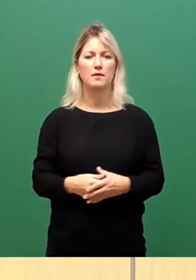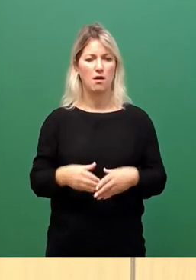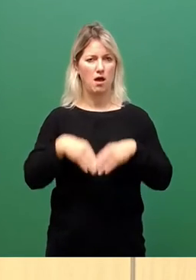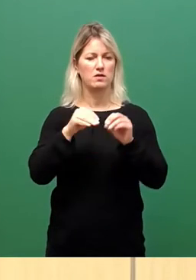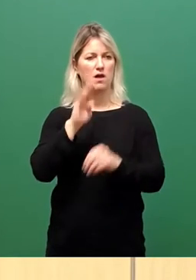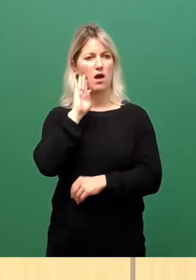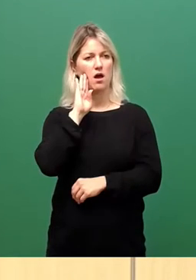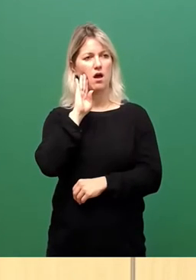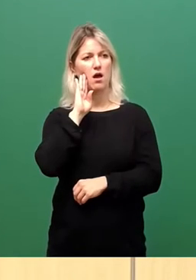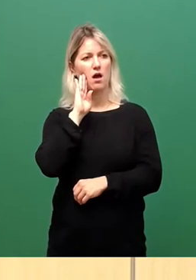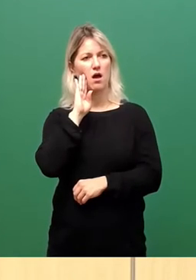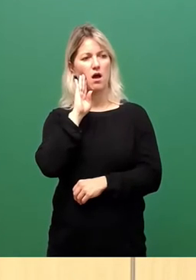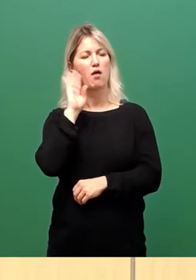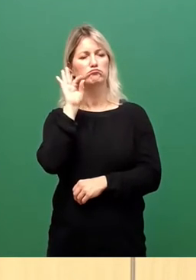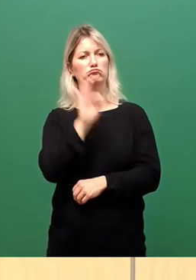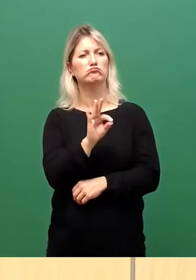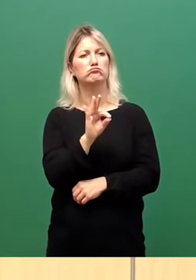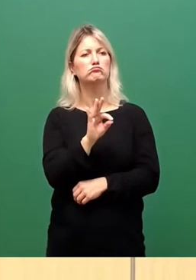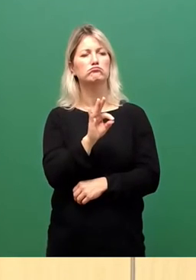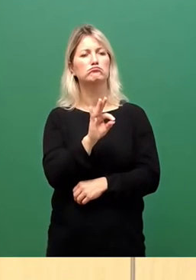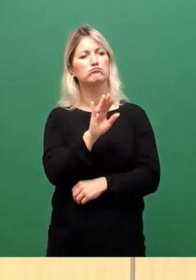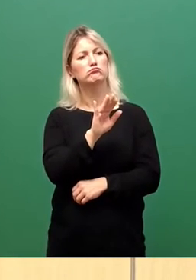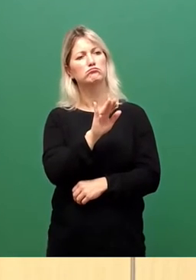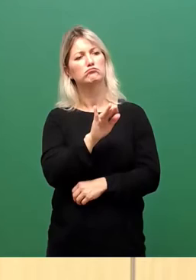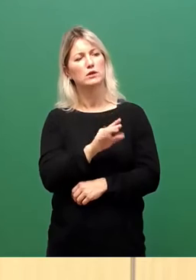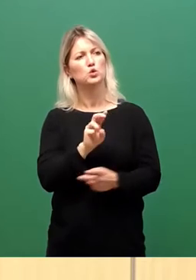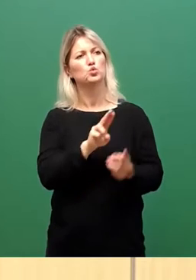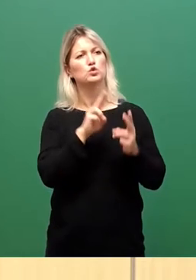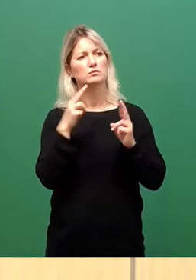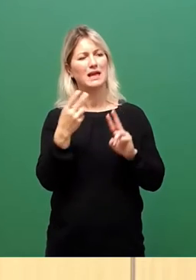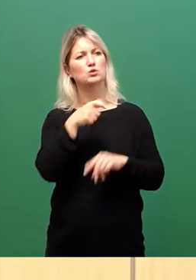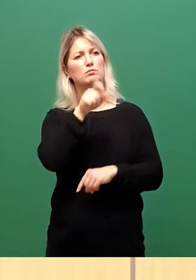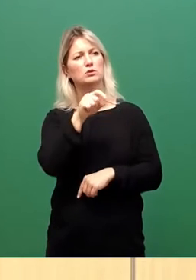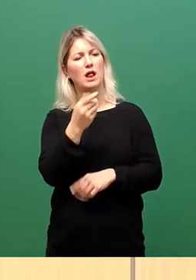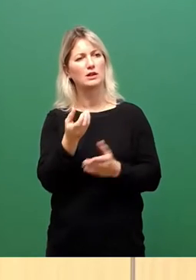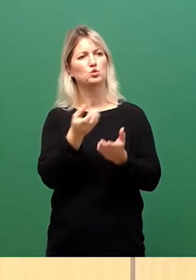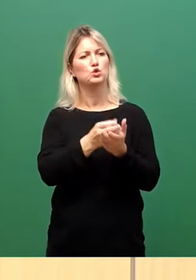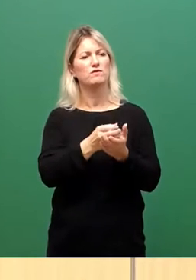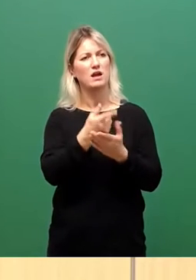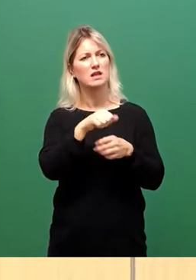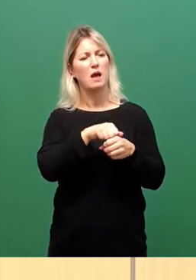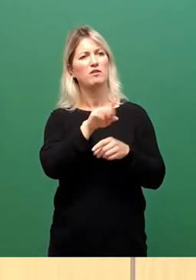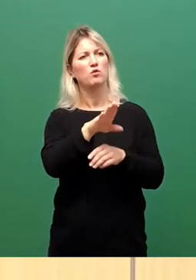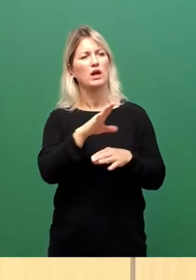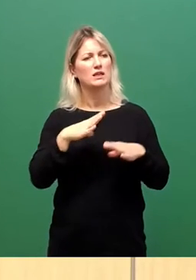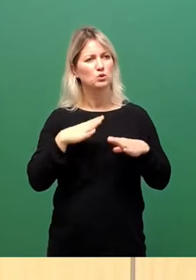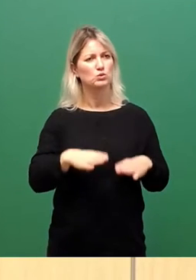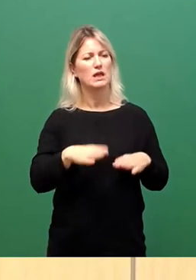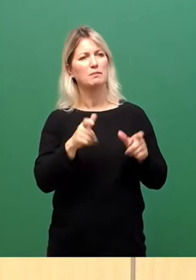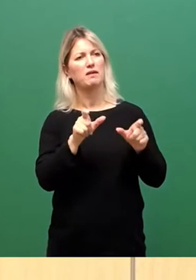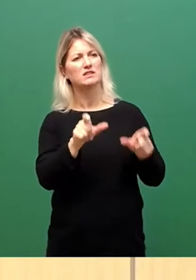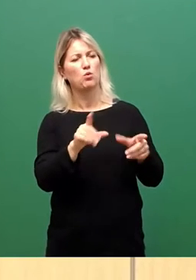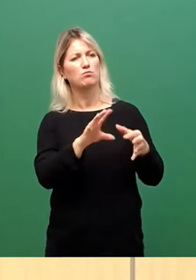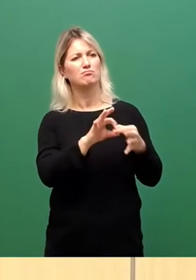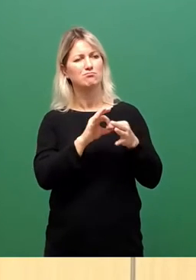glanzklauschal, Umsetzung des Personalzuwachs im Amt für Gesundheit und Prävention im Rahmen des Paktes für den Öffentlichen